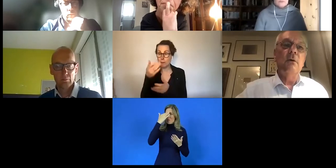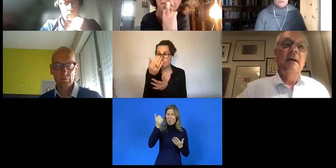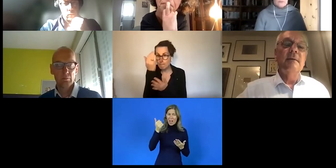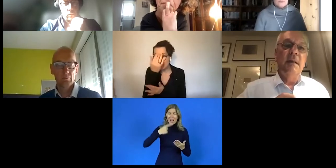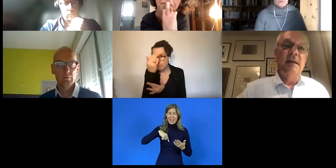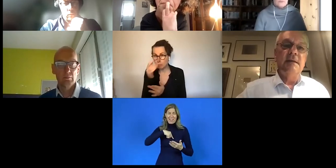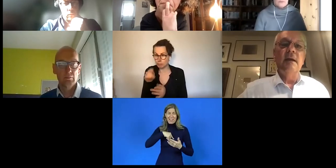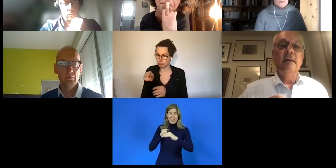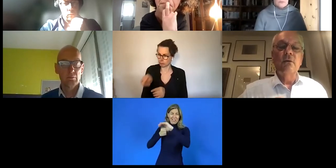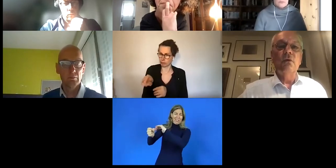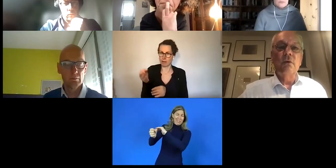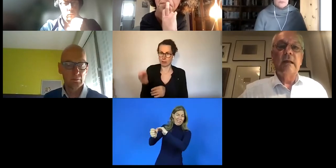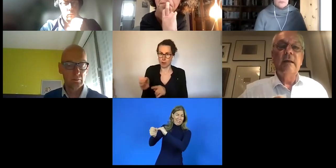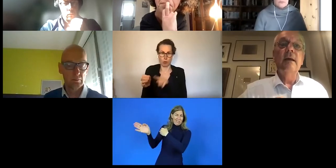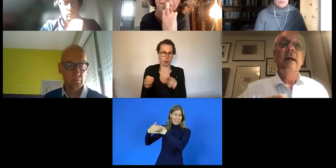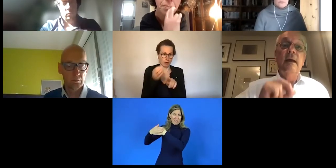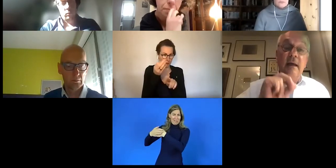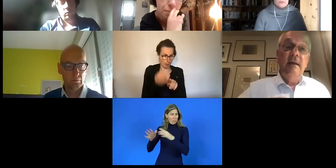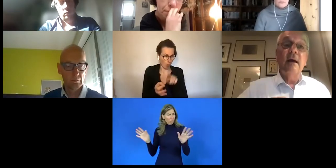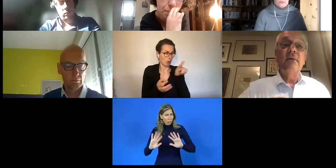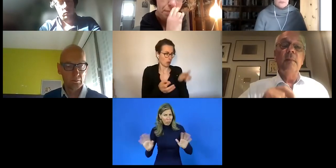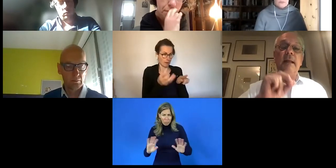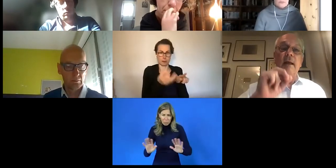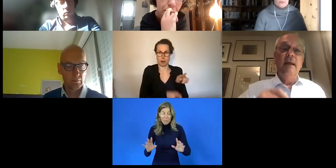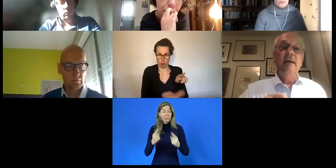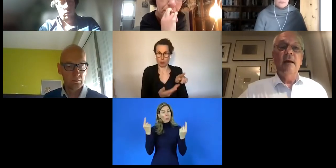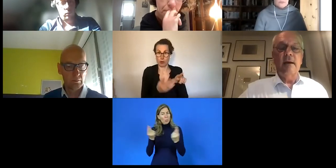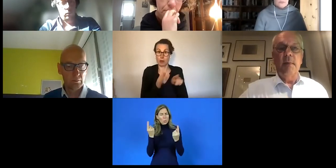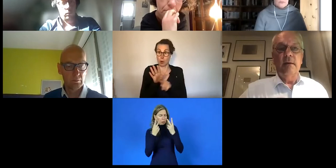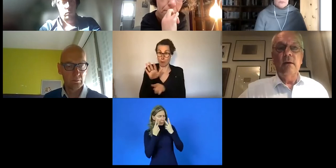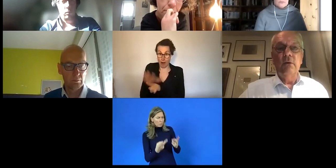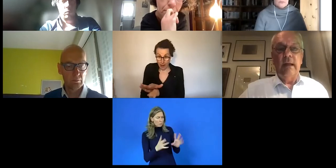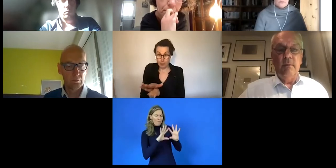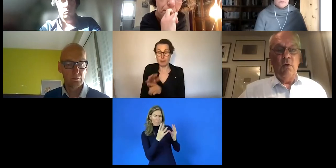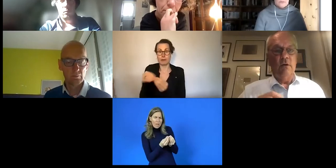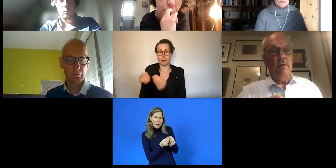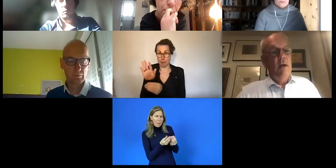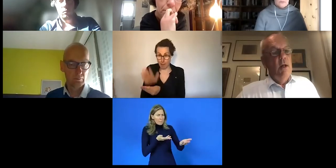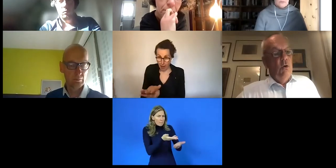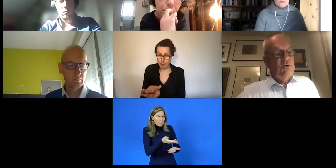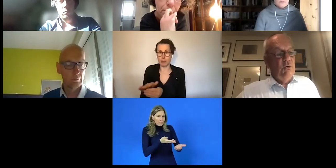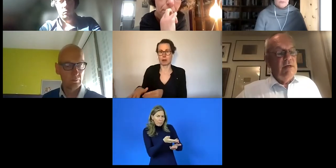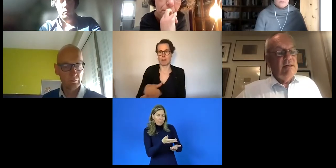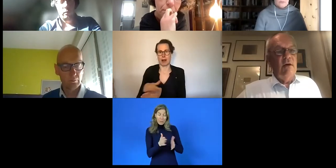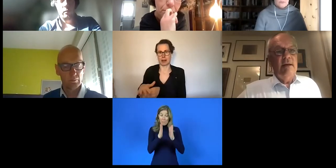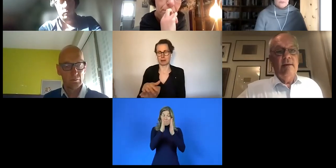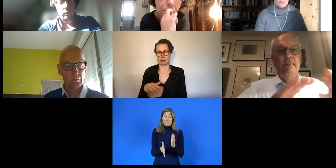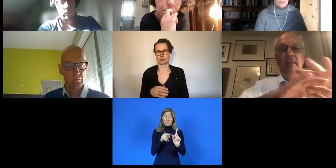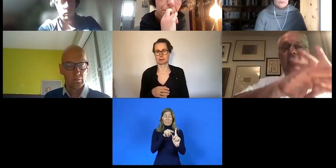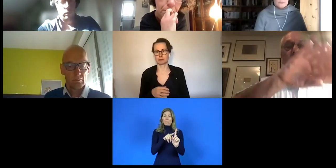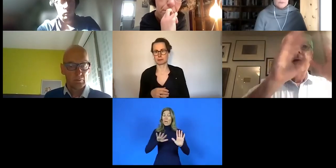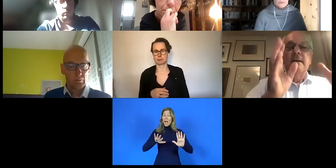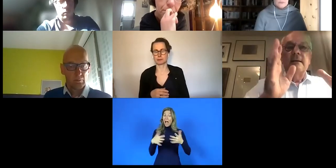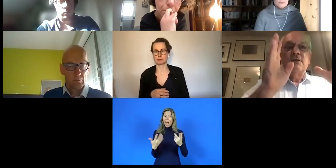brauchen, damit diese Kinder und Jugendlichen in ihrer Familie, in ihrer Gemeinde gut leben können. Und so ist heute